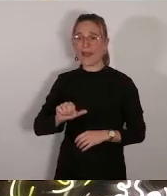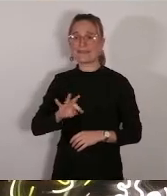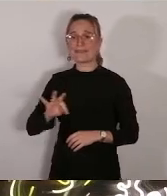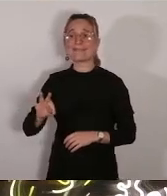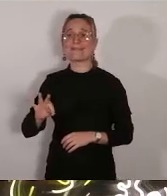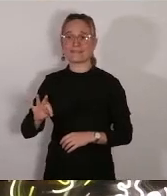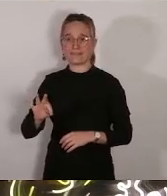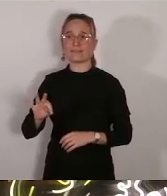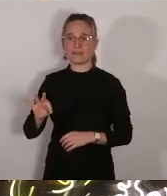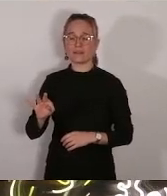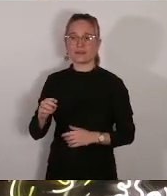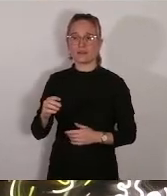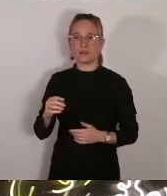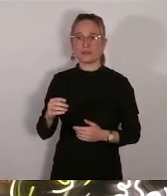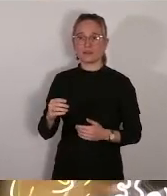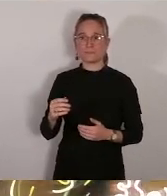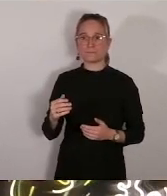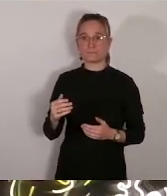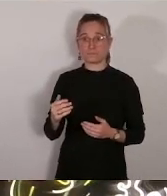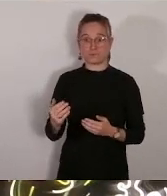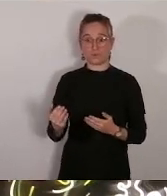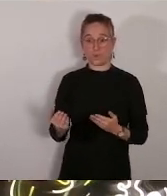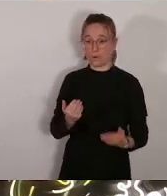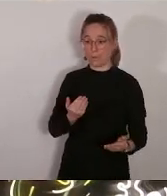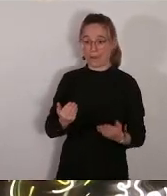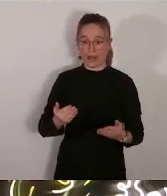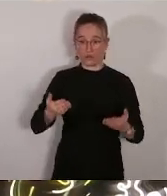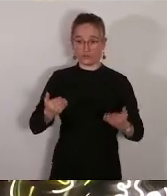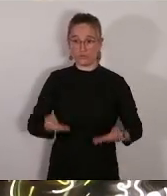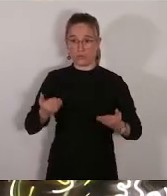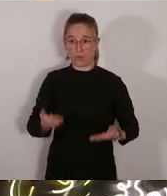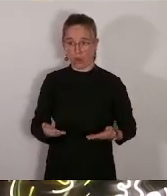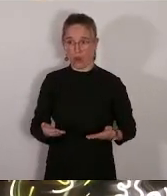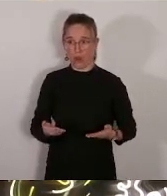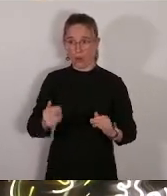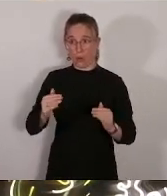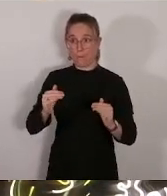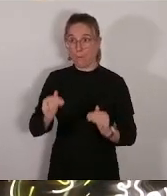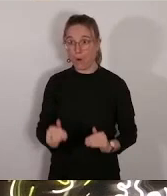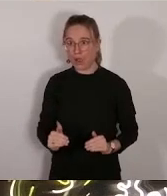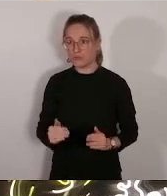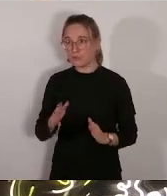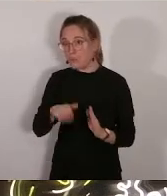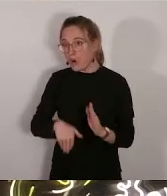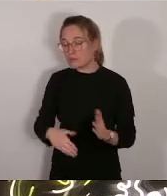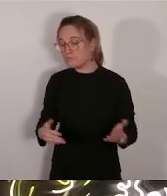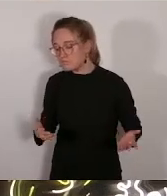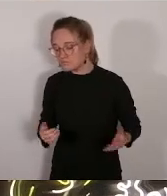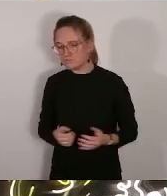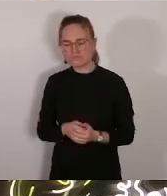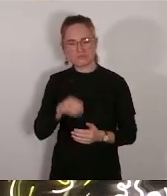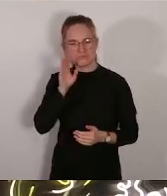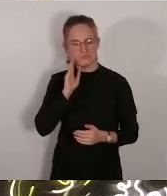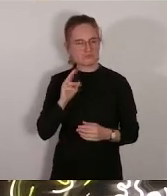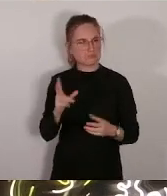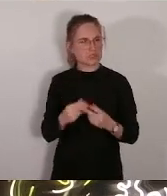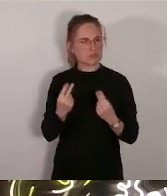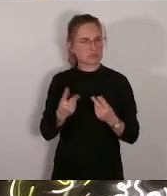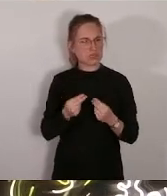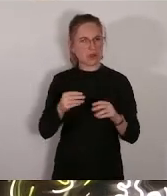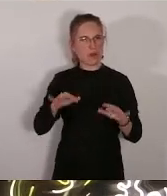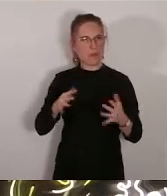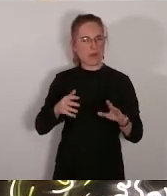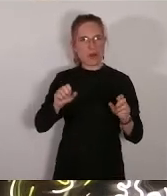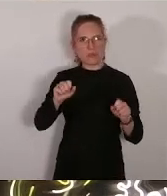69 gigawatts actuellement produit. Pourriez-vous nous expliquer comment fait-on pour passer de 69